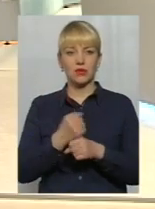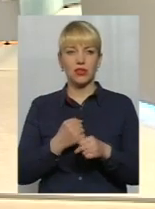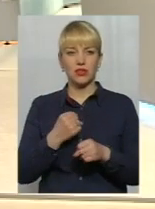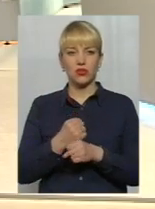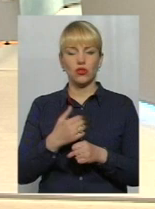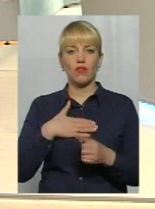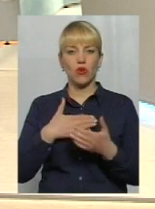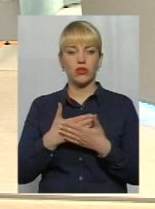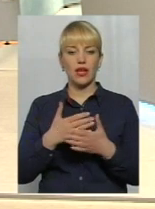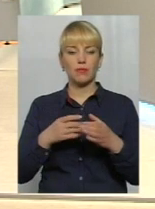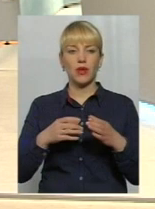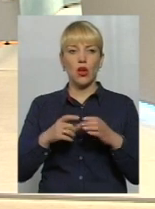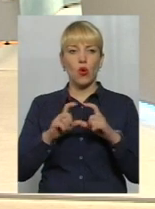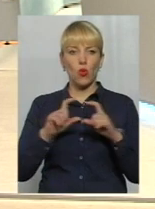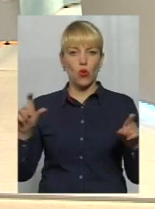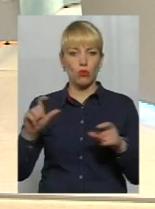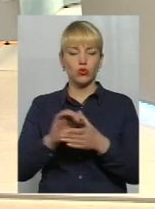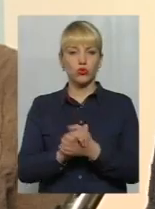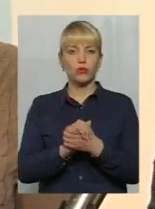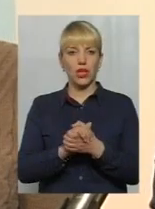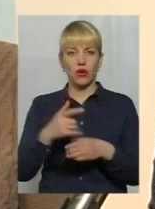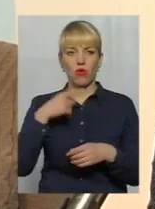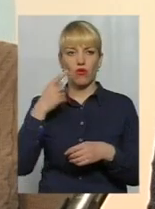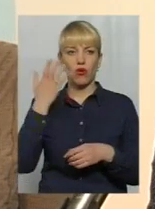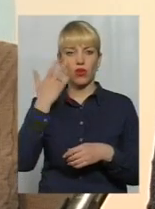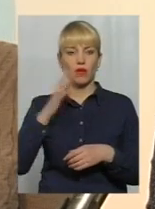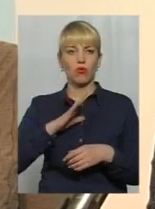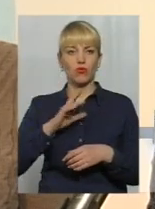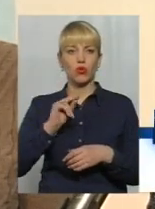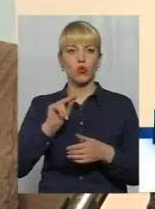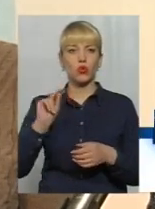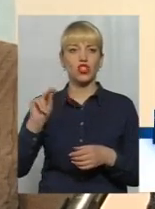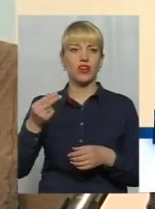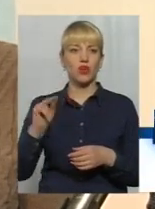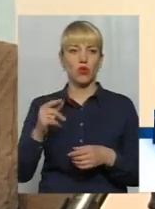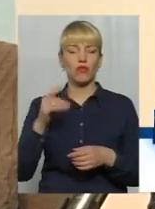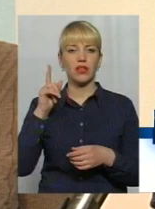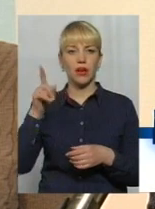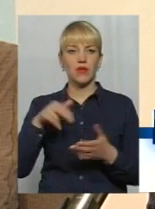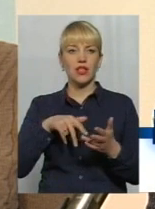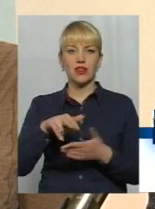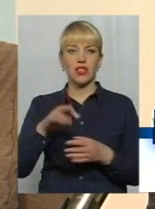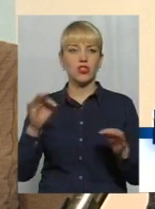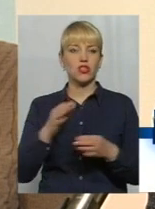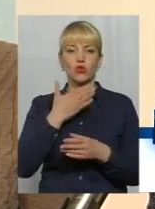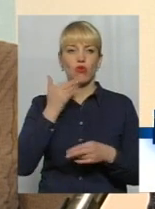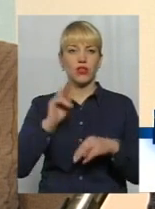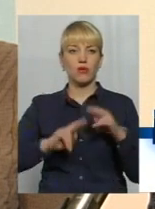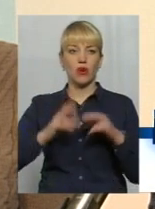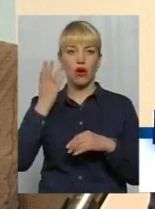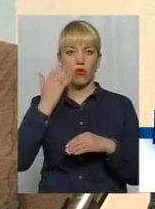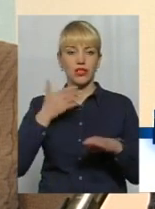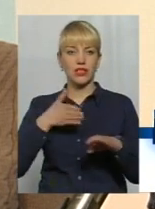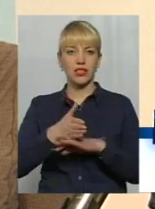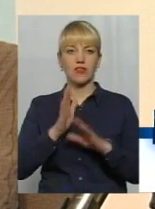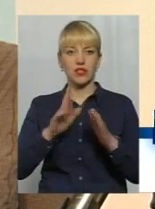волонтер корпусу миру в управлінні економіці. Він каже, що коли я побував в Чернігові, там от ти йдеш і нічого не будується. Коли я заїхав тільки